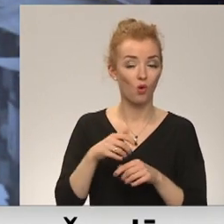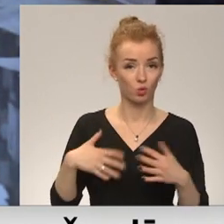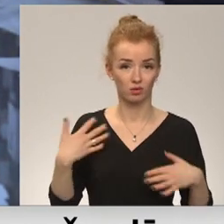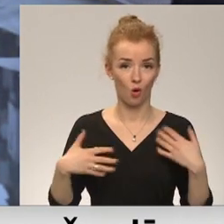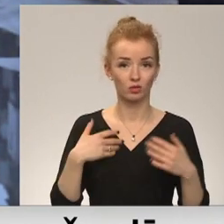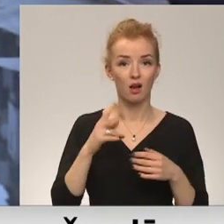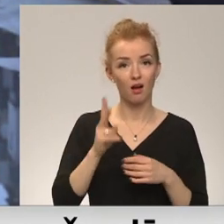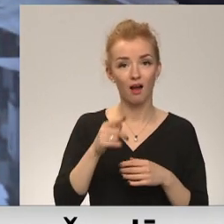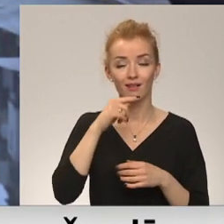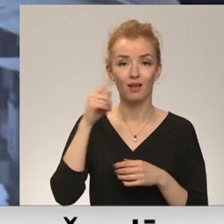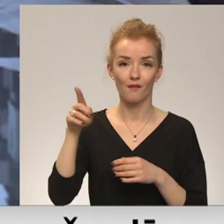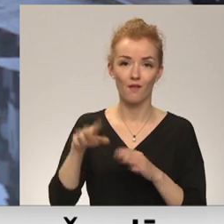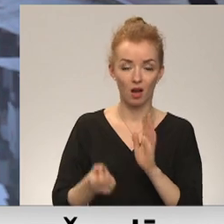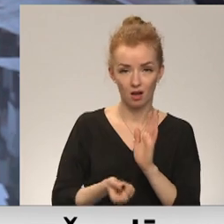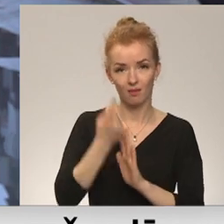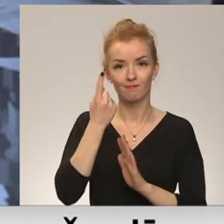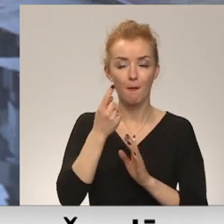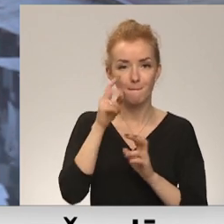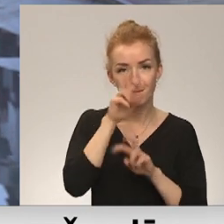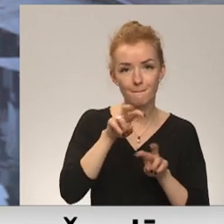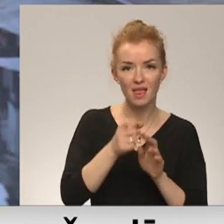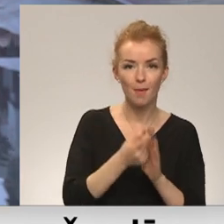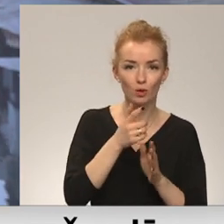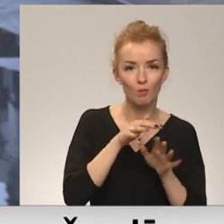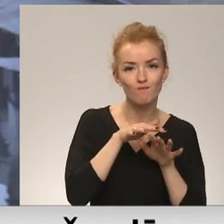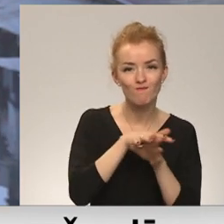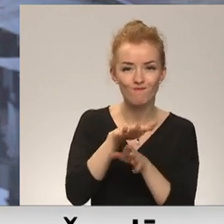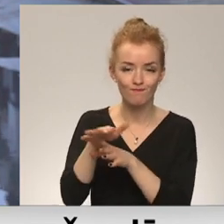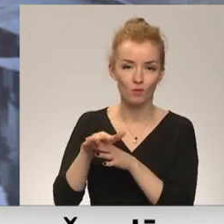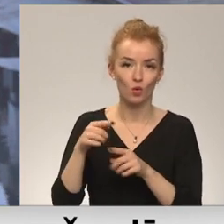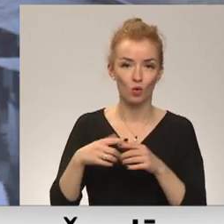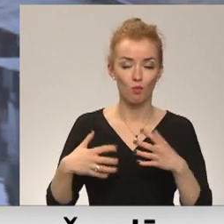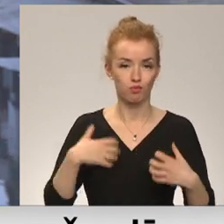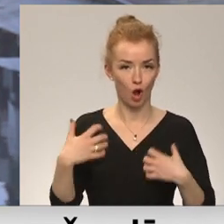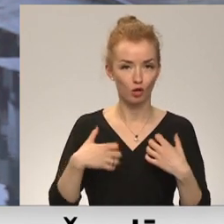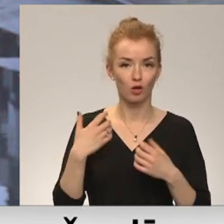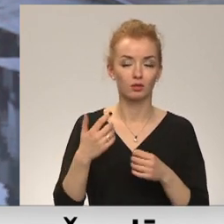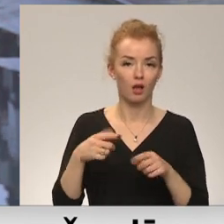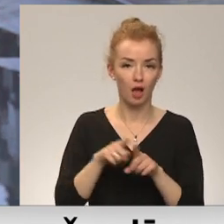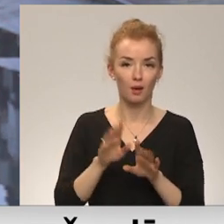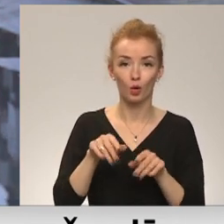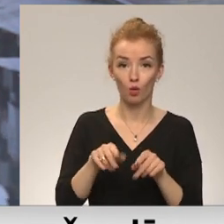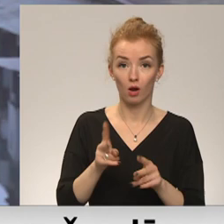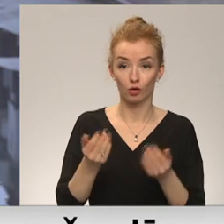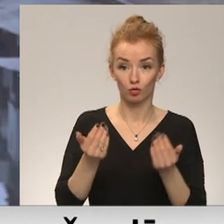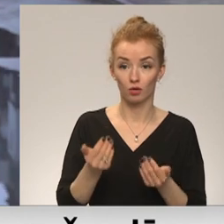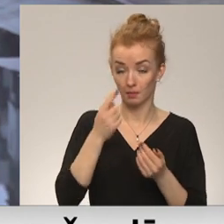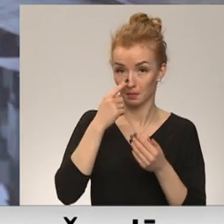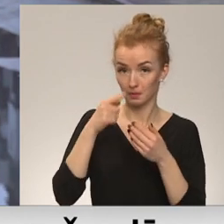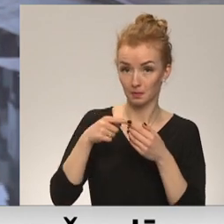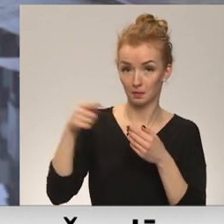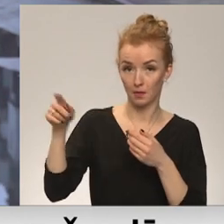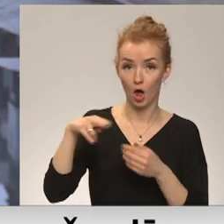provokācijām no viņa puses. Šīs bažas vēl vairāk pastiprinājas fakts, ka šodien gan te pat netālu